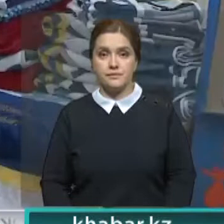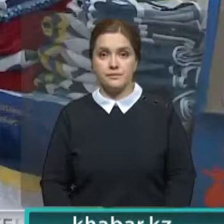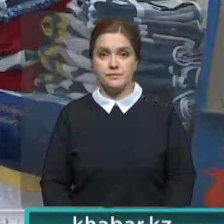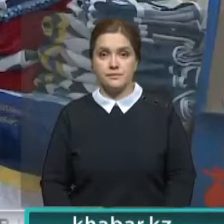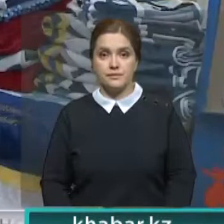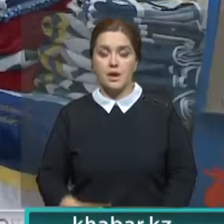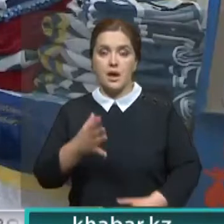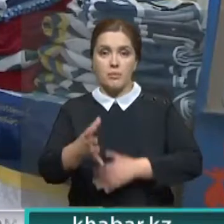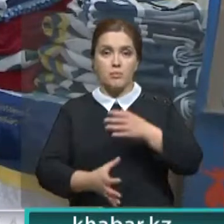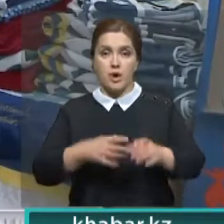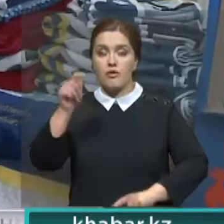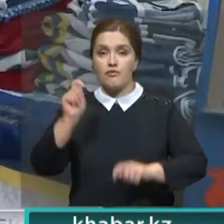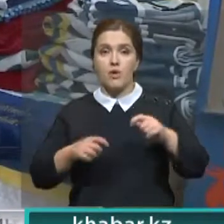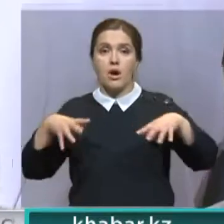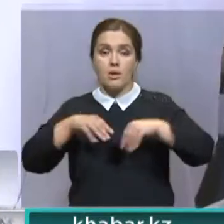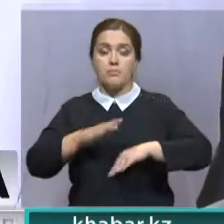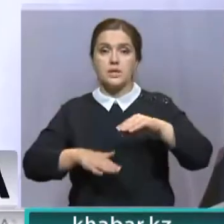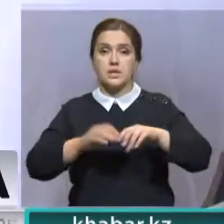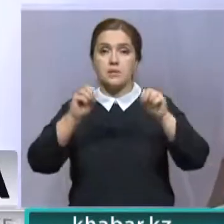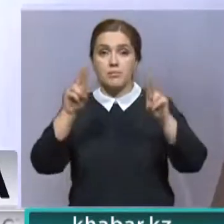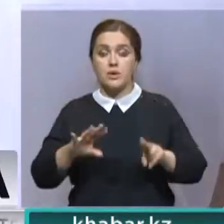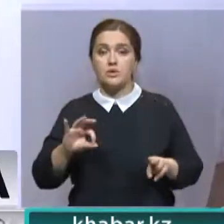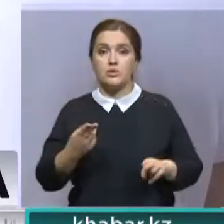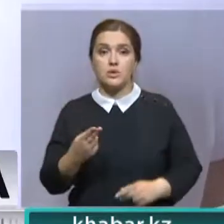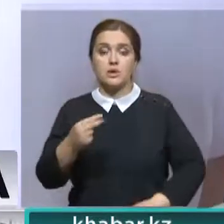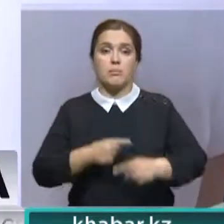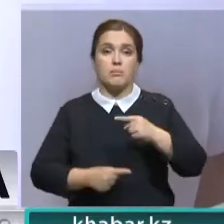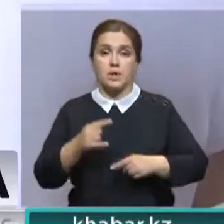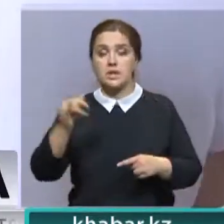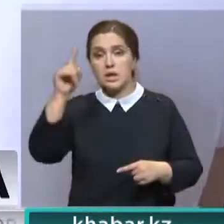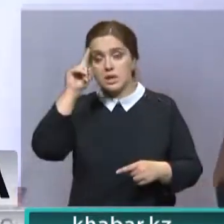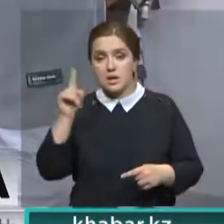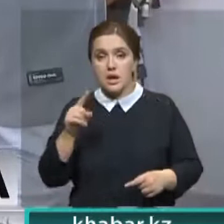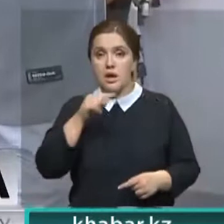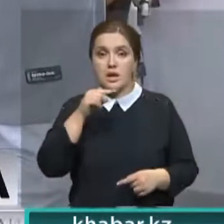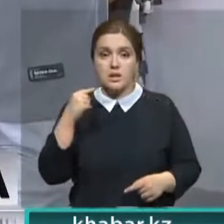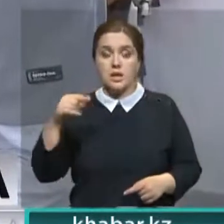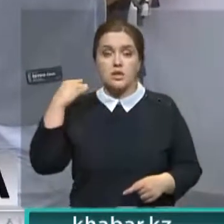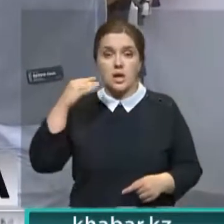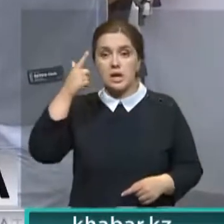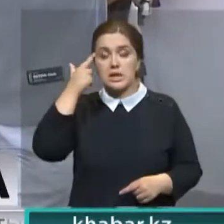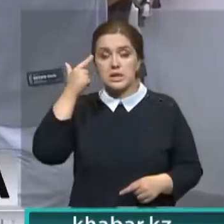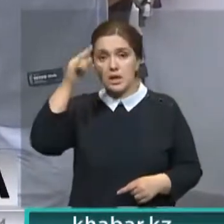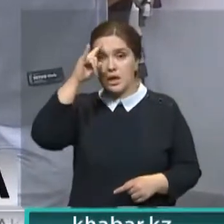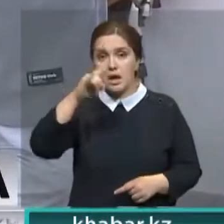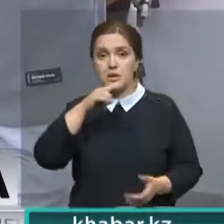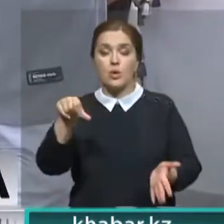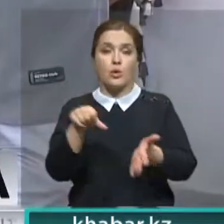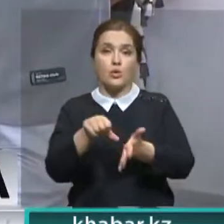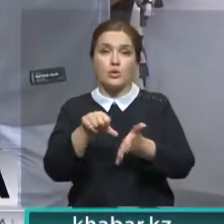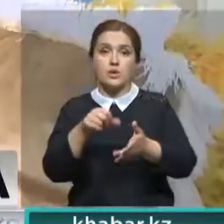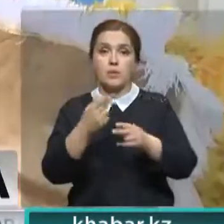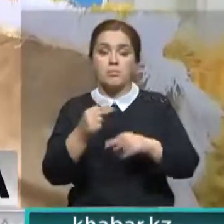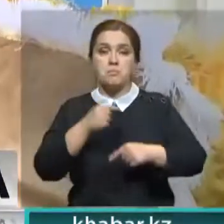Международный форум объединил специалистов в области социального предпринимательства из Израиля, России, Таджикистана, Кыргызстана и Казахстана. Участники отмечают,